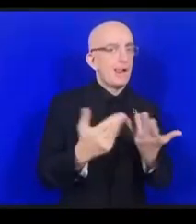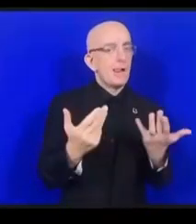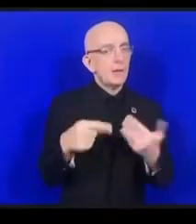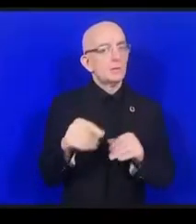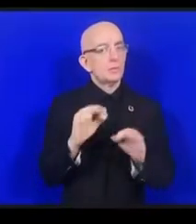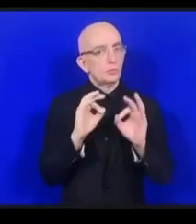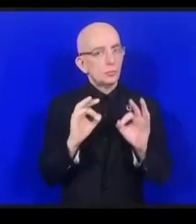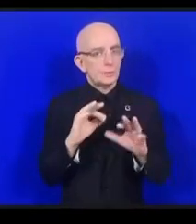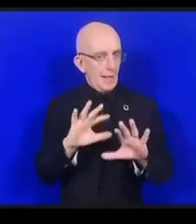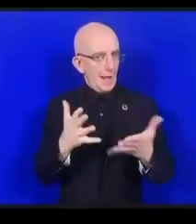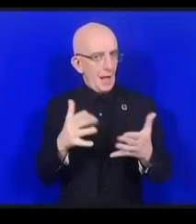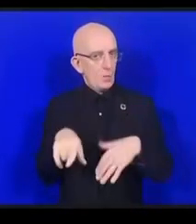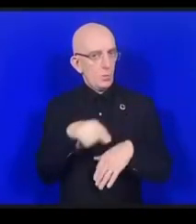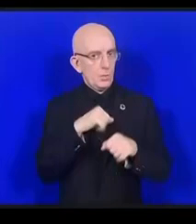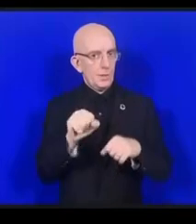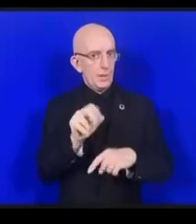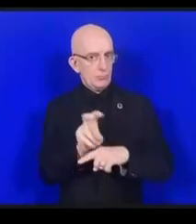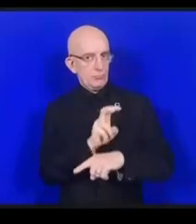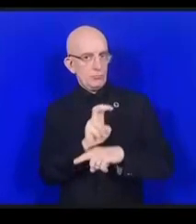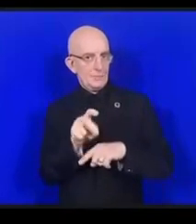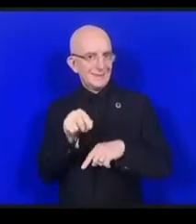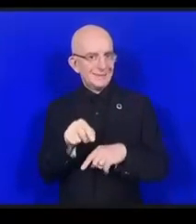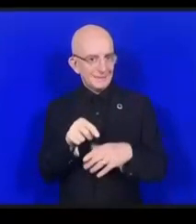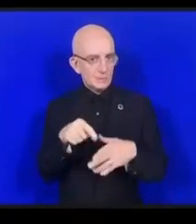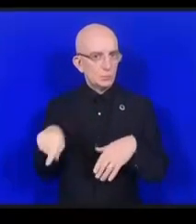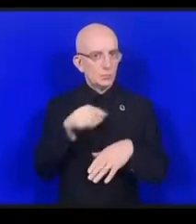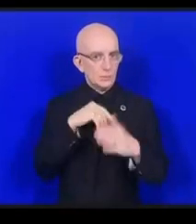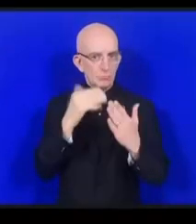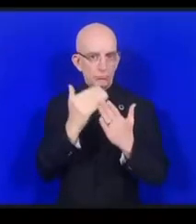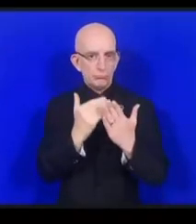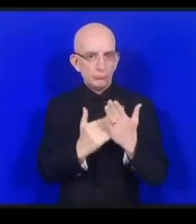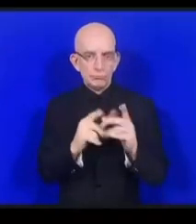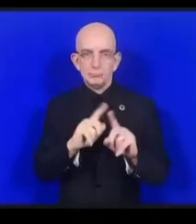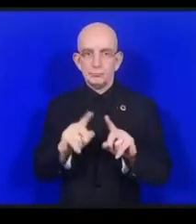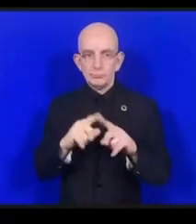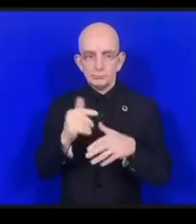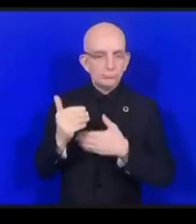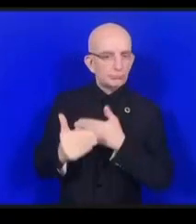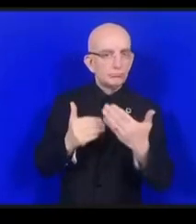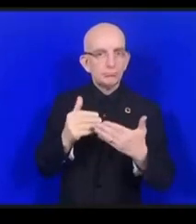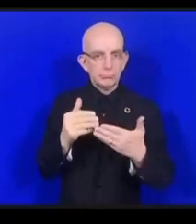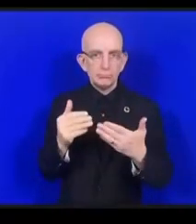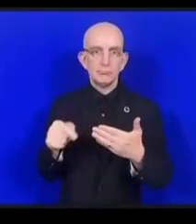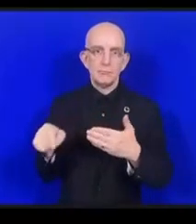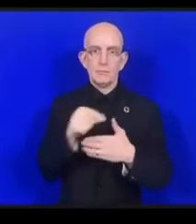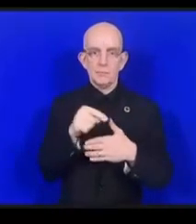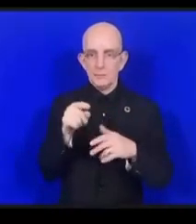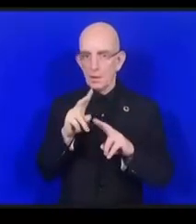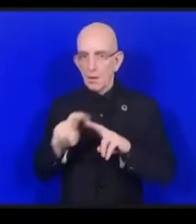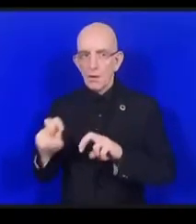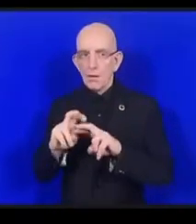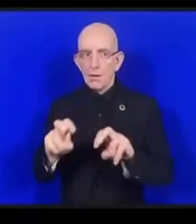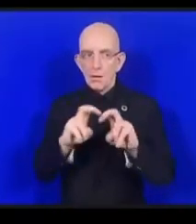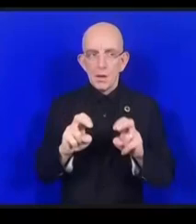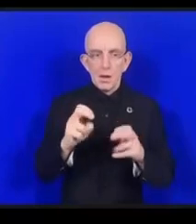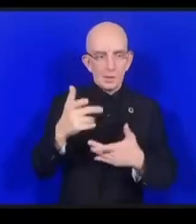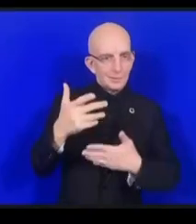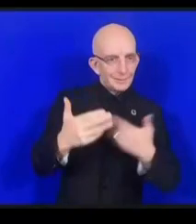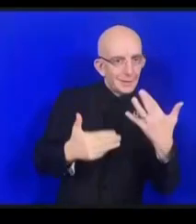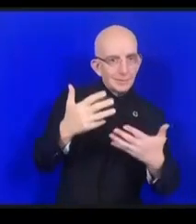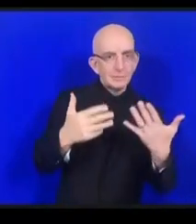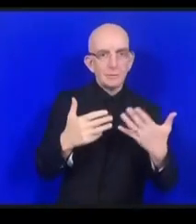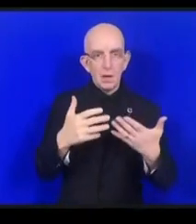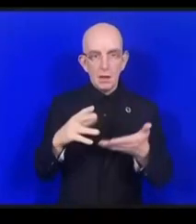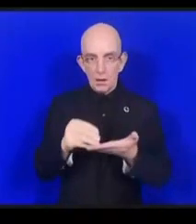prolifération d'objets qui collectent des données traite et stocke ces données correctement ensuite